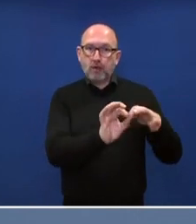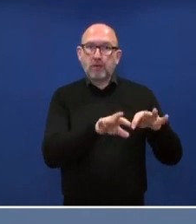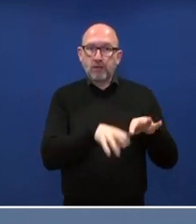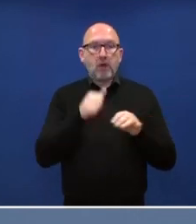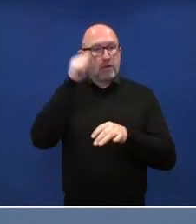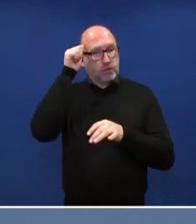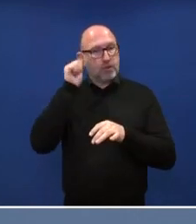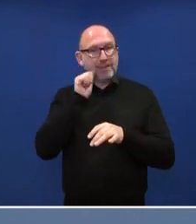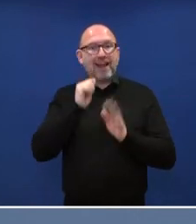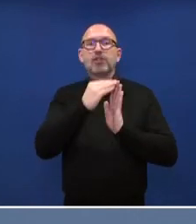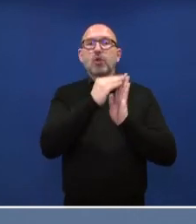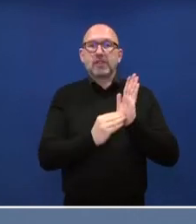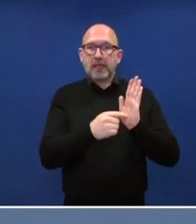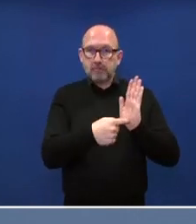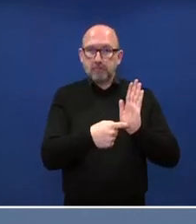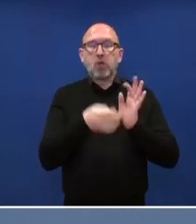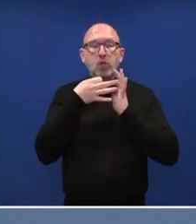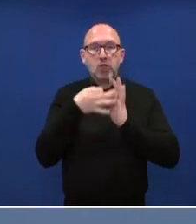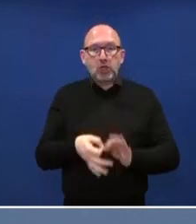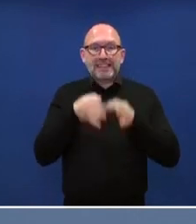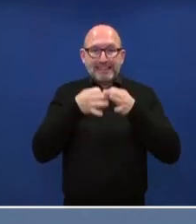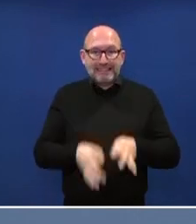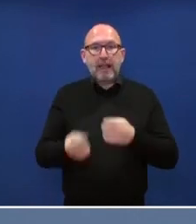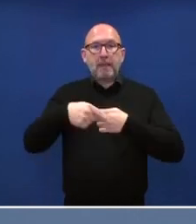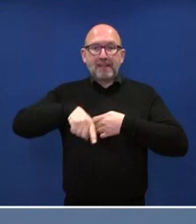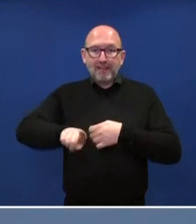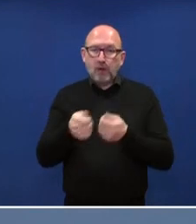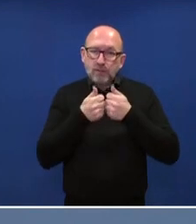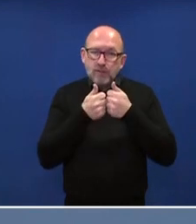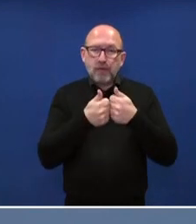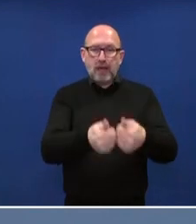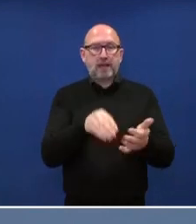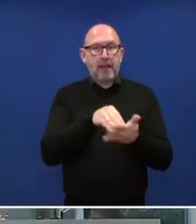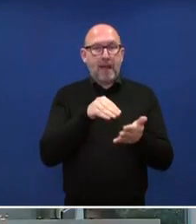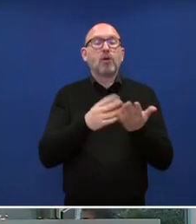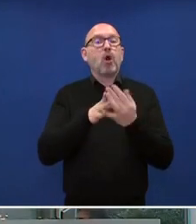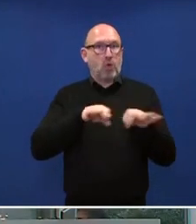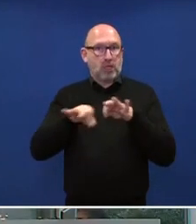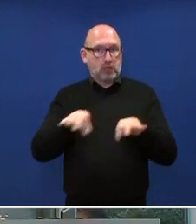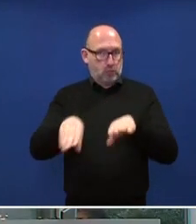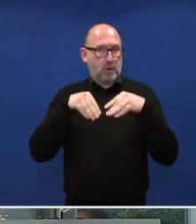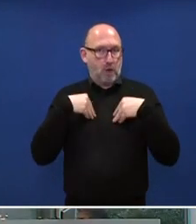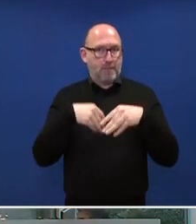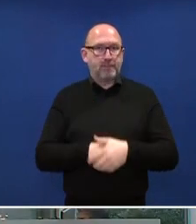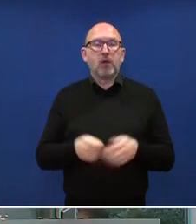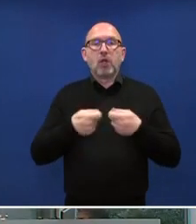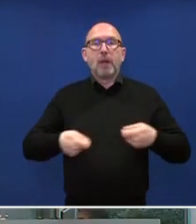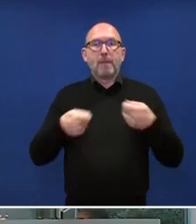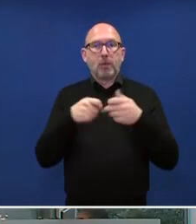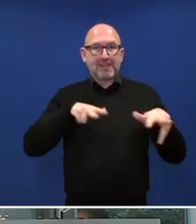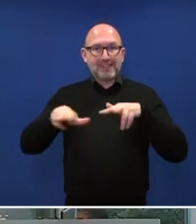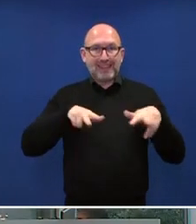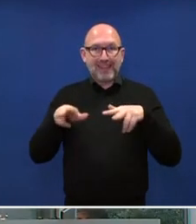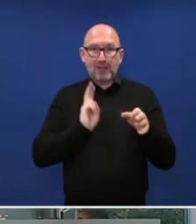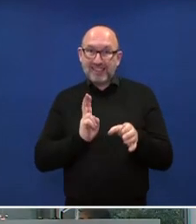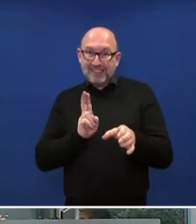Sudan-Dossier die konkrete Ausgestaltung der Mission eng begleitet und koordiniert. Und die Bundesregierung will mit der Beteiligung